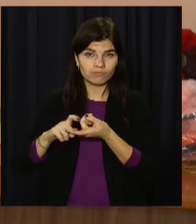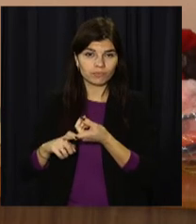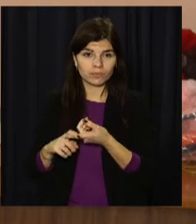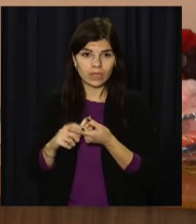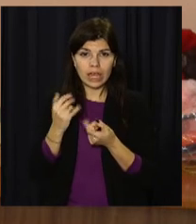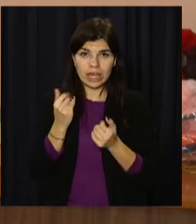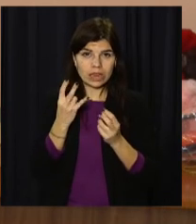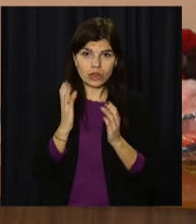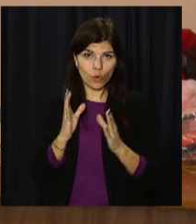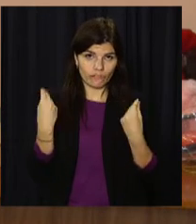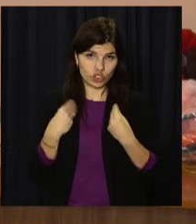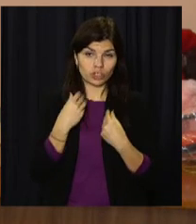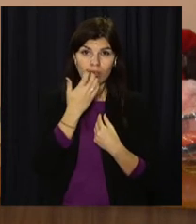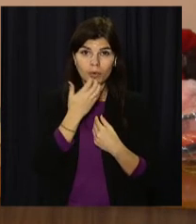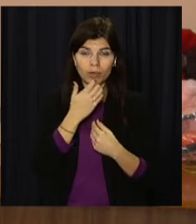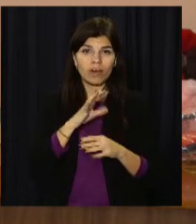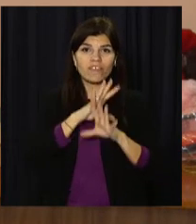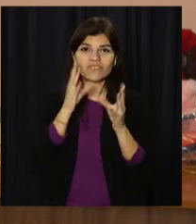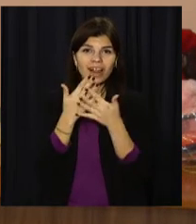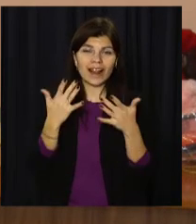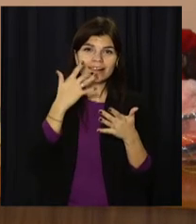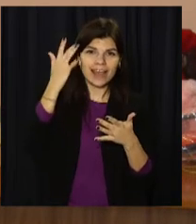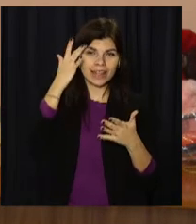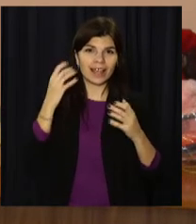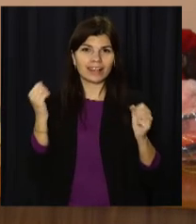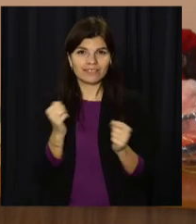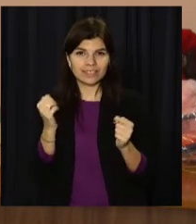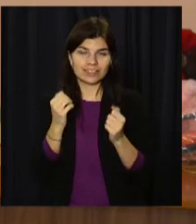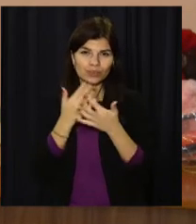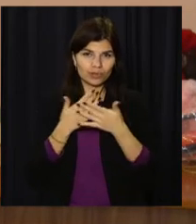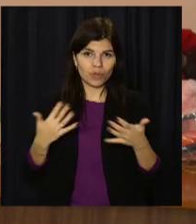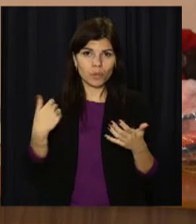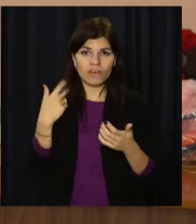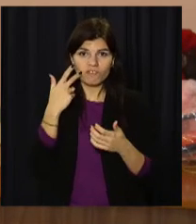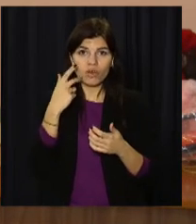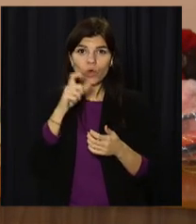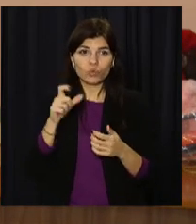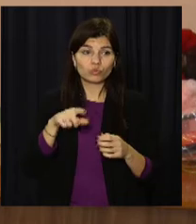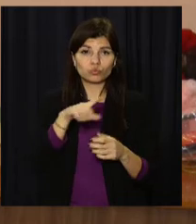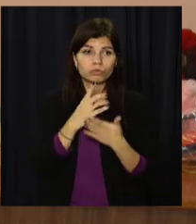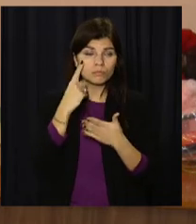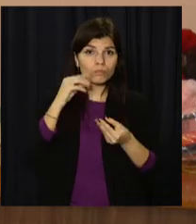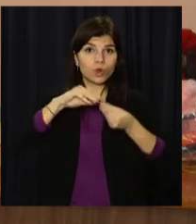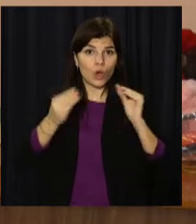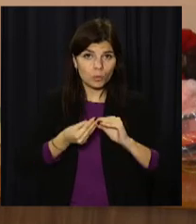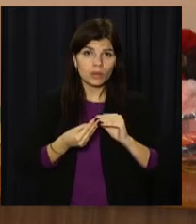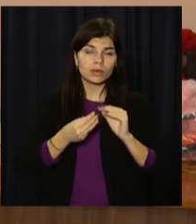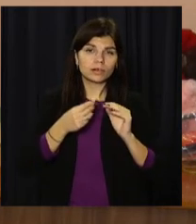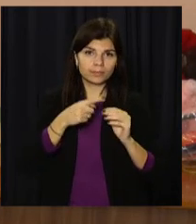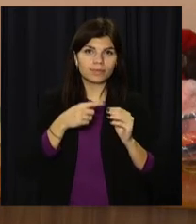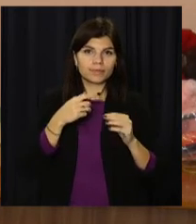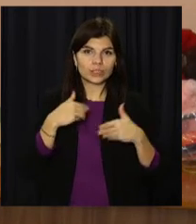І не тільки теплих речей, всесезонних речей, тому що ми постійно перенаправляємо своїх суб'єктів, якщо є потреба